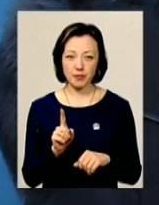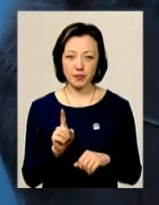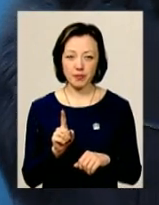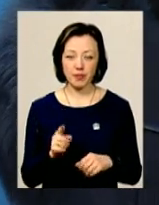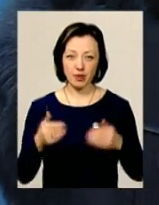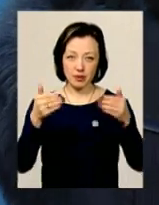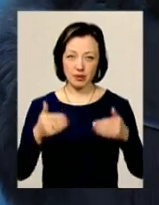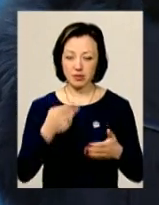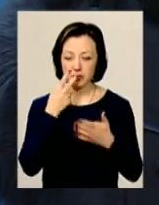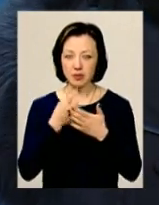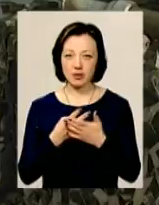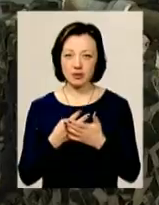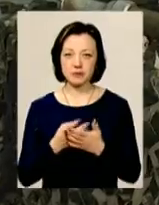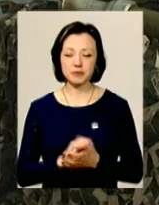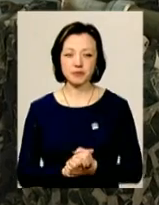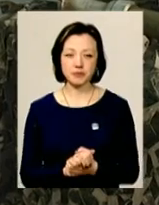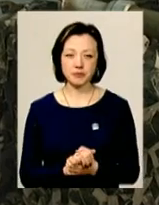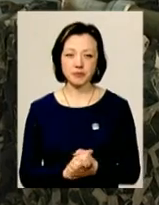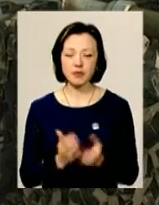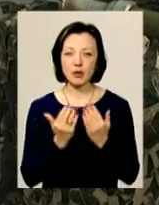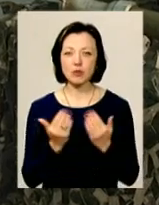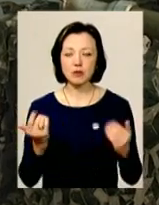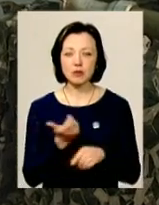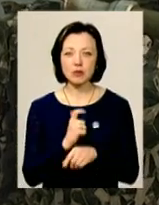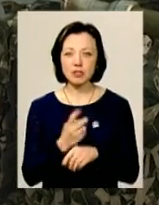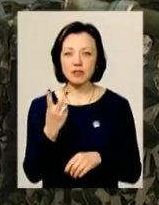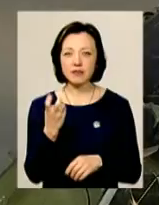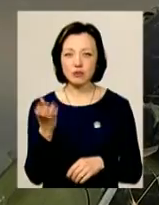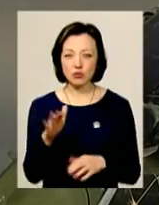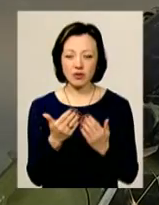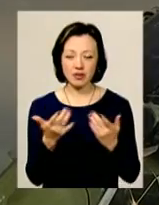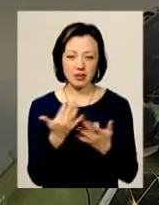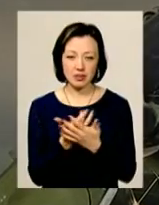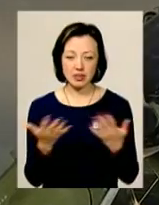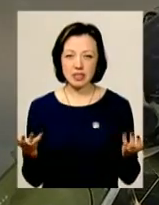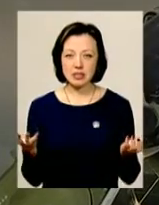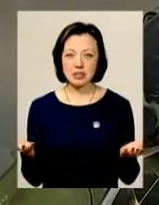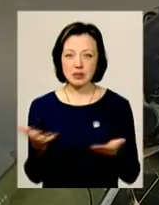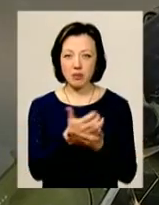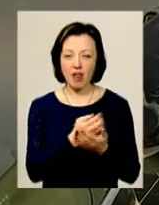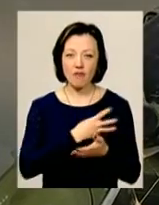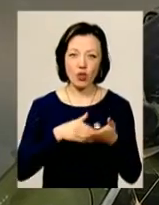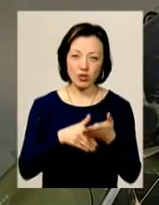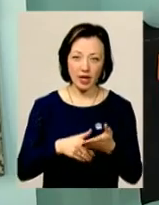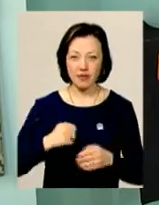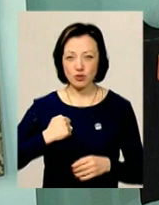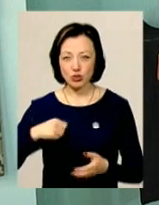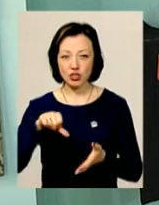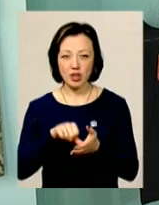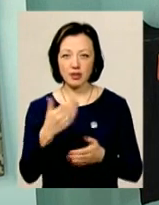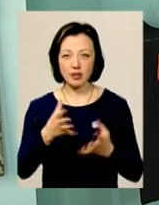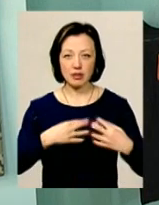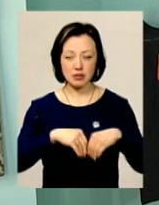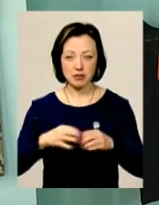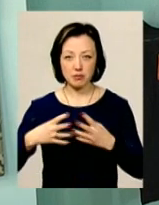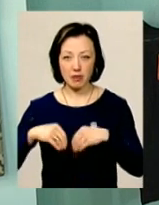стіни, з портрету. У музеї більше 200 експонатів. Їх зібрали як волонтери, так і військові та члени їхніх